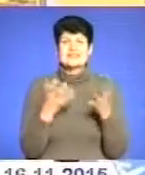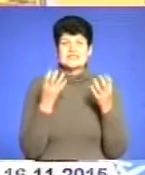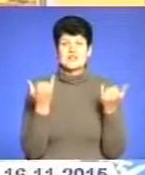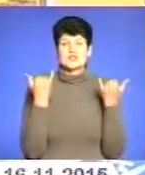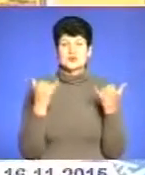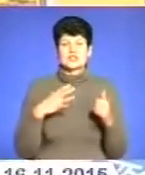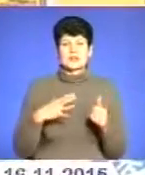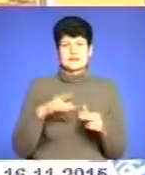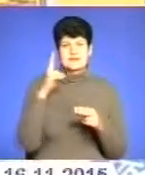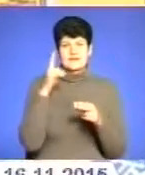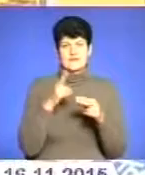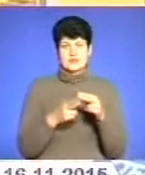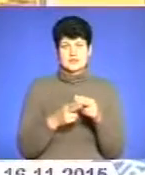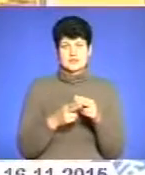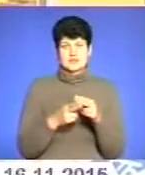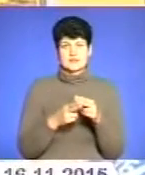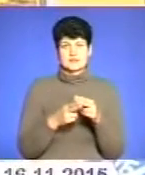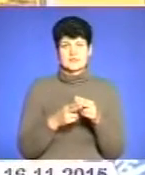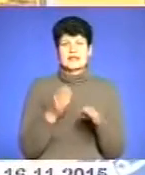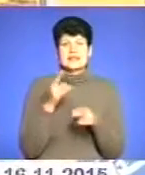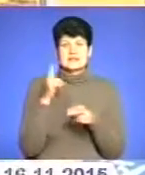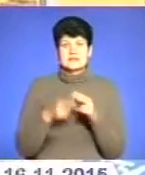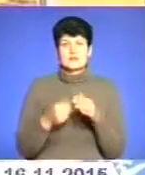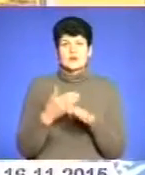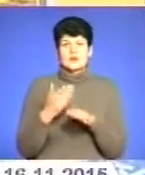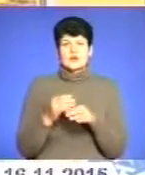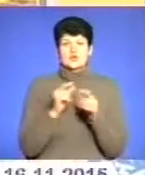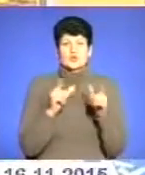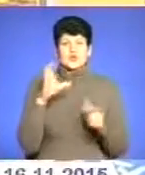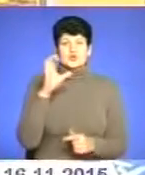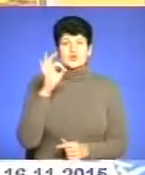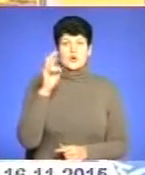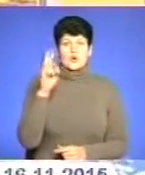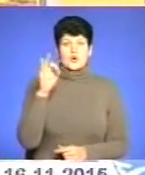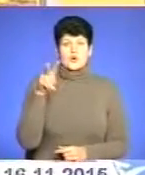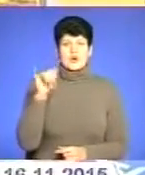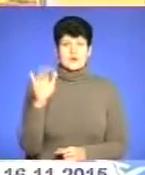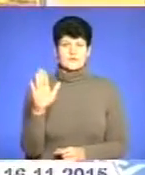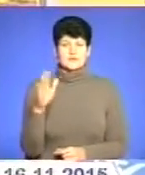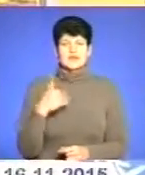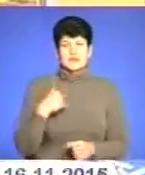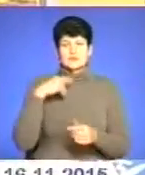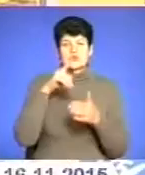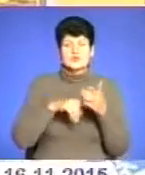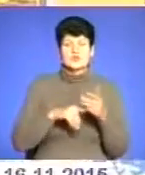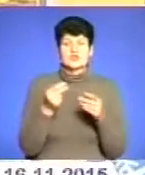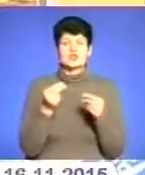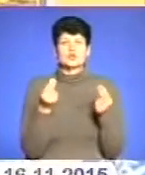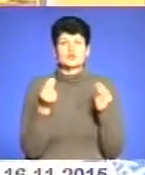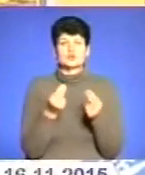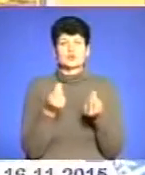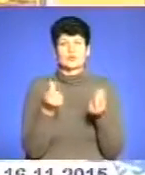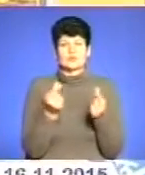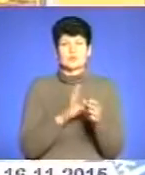на завершенні вже етапі, на завершальному етапі школа Соколів. І я сподіваюся, що ті кошти, які були сприймовані по фонду